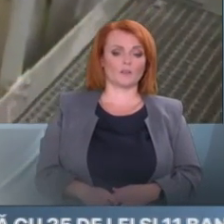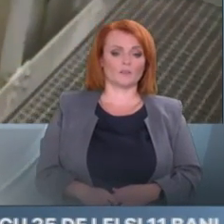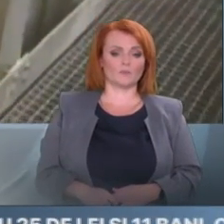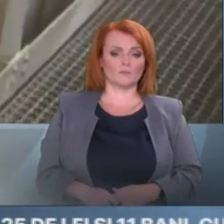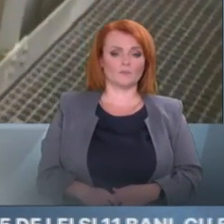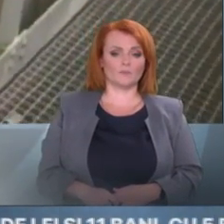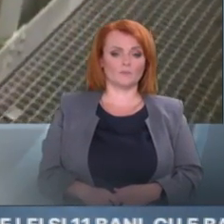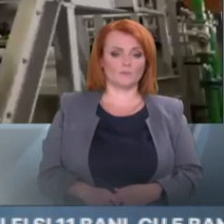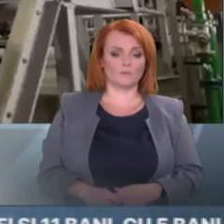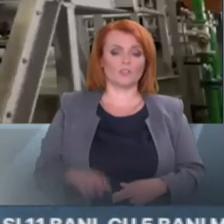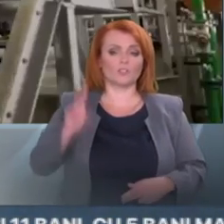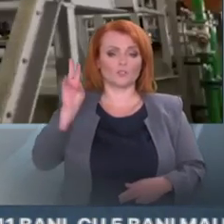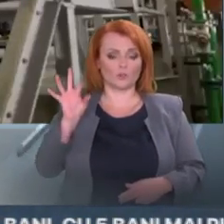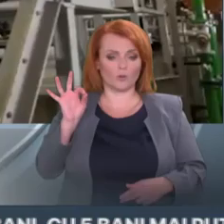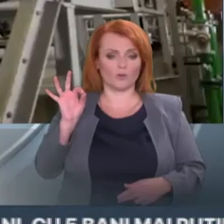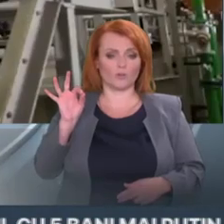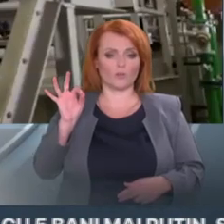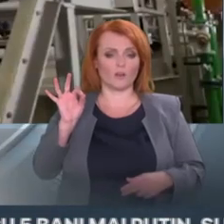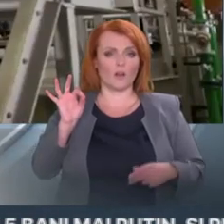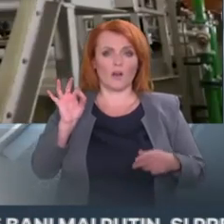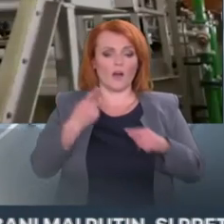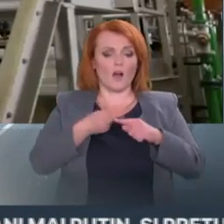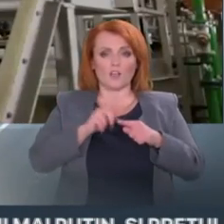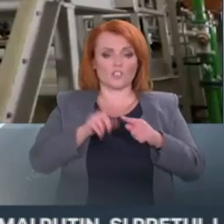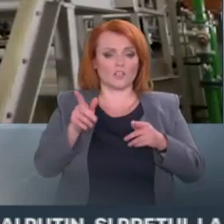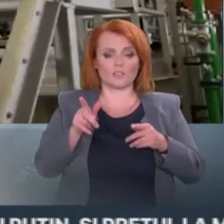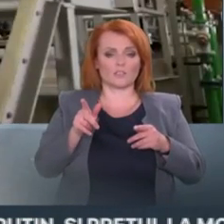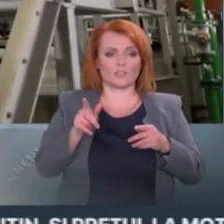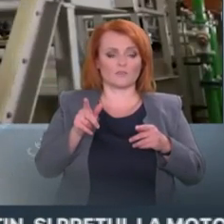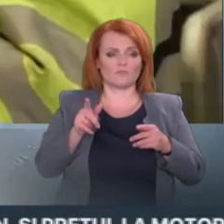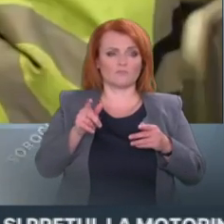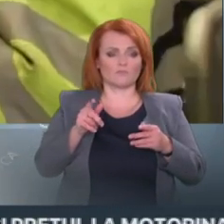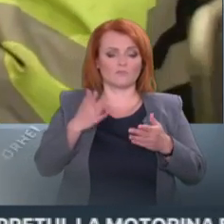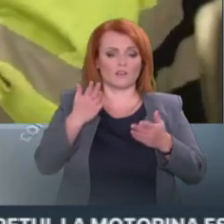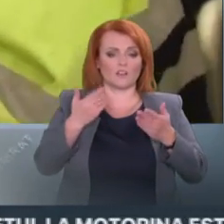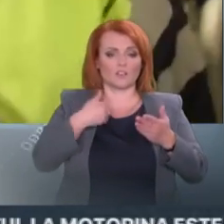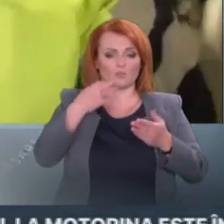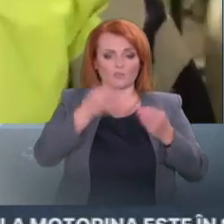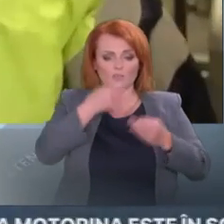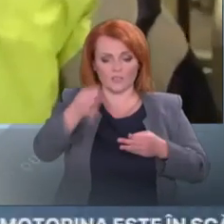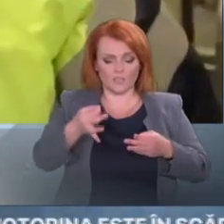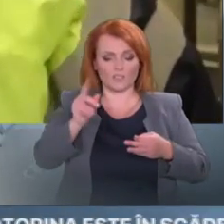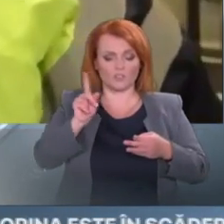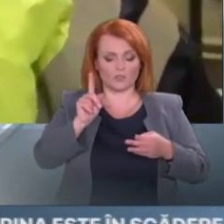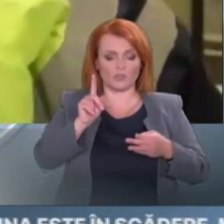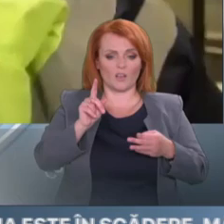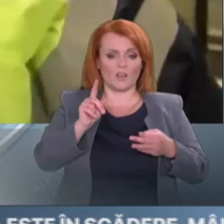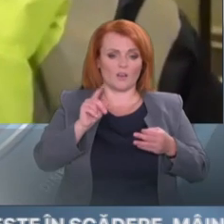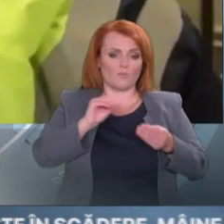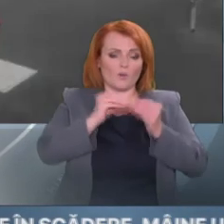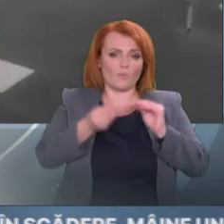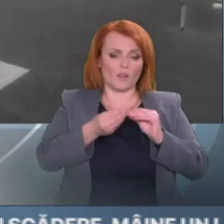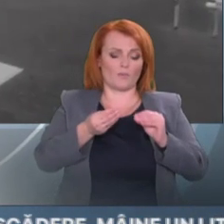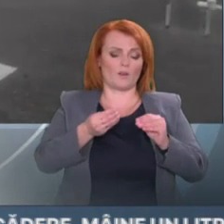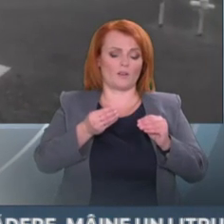Dar acest lucru totuși nu va reprezenta o componentă foarte mare din tarif. Deci, nu mă aștept că, anume, propoziți acestei